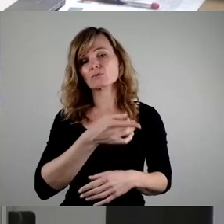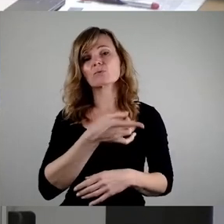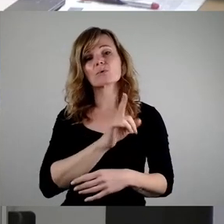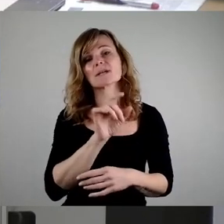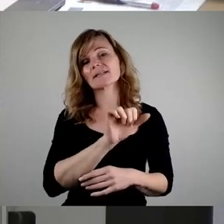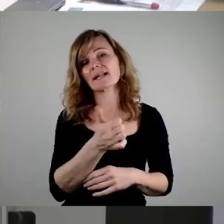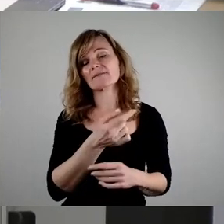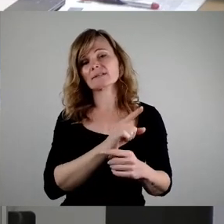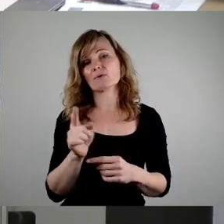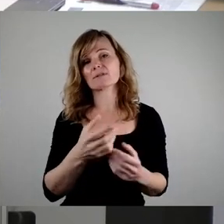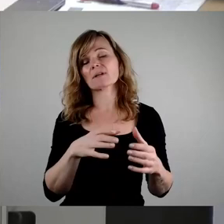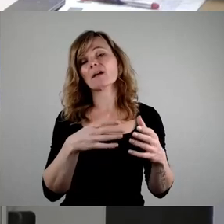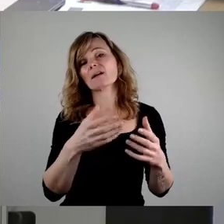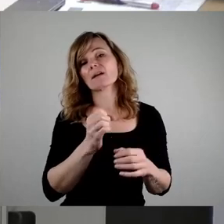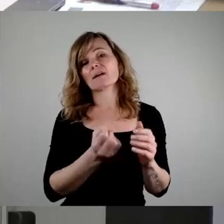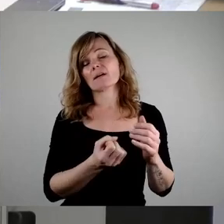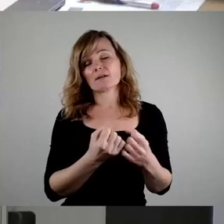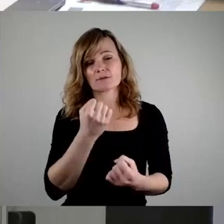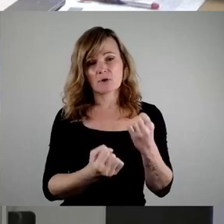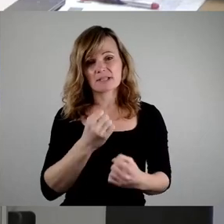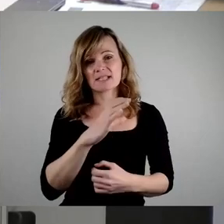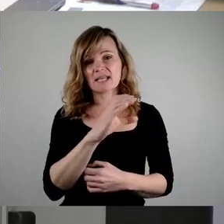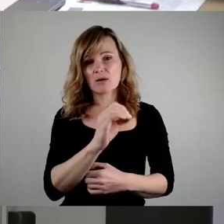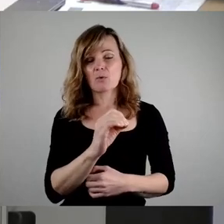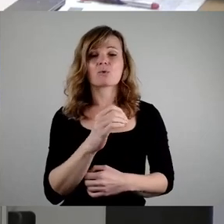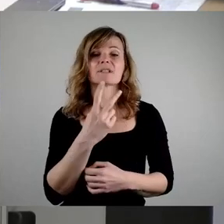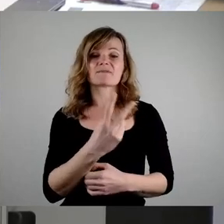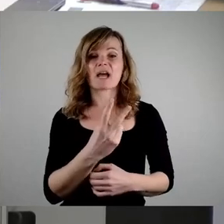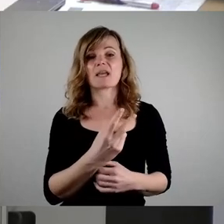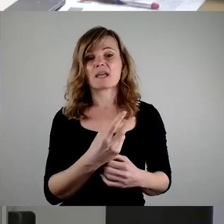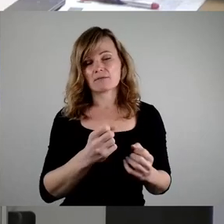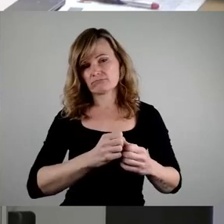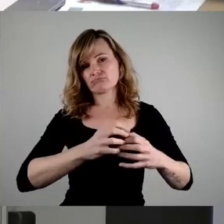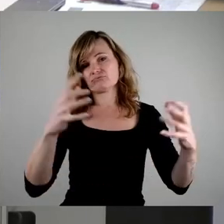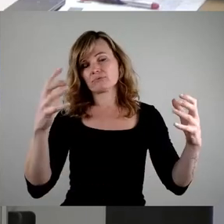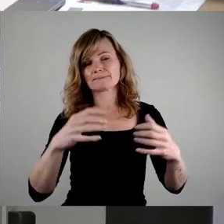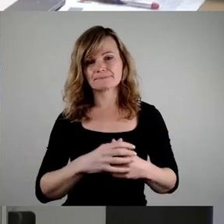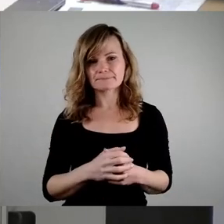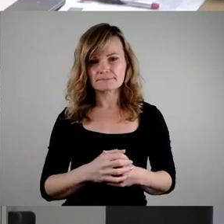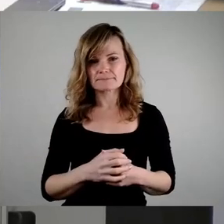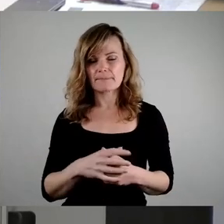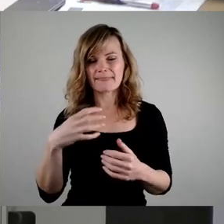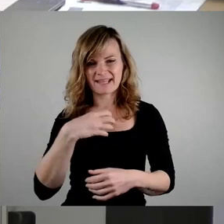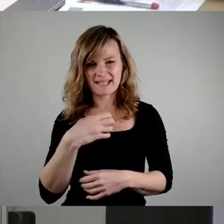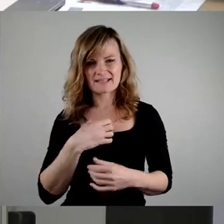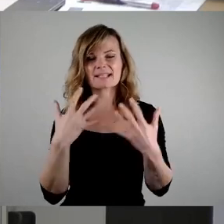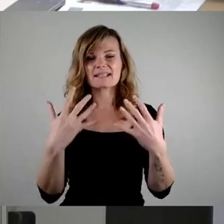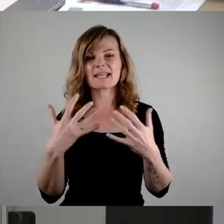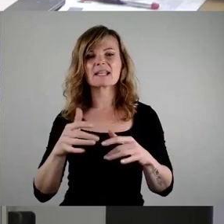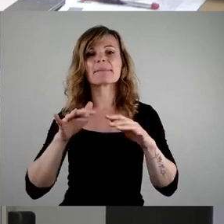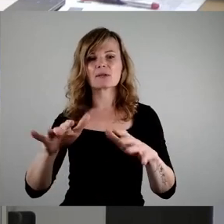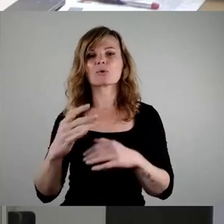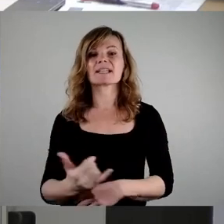Tonnen CO2 freigesetzt. In Dresden sind es zumindest 10 Millionen Becher jährlich,